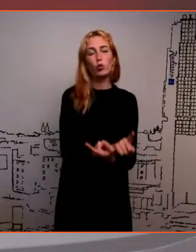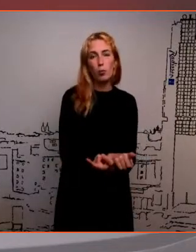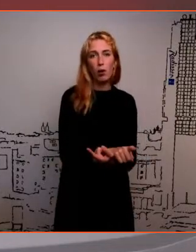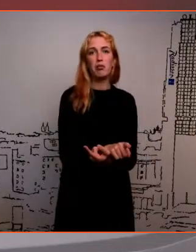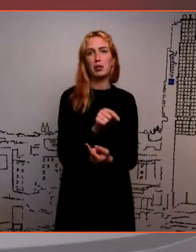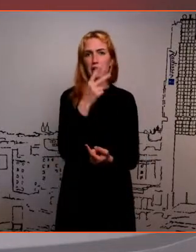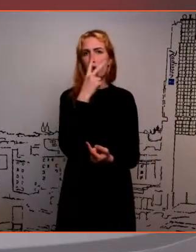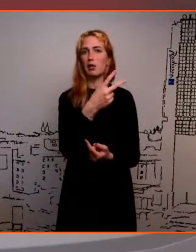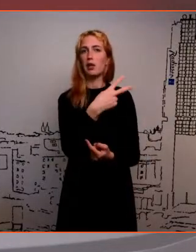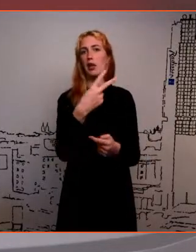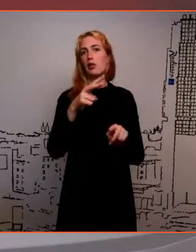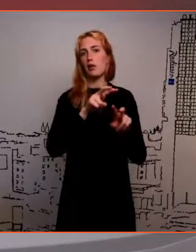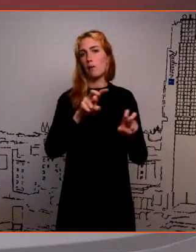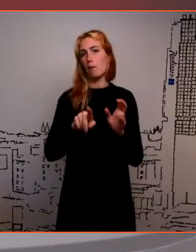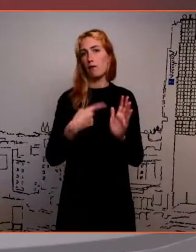muudele teemadele otsa.